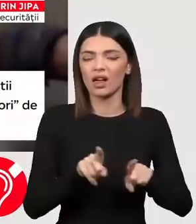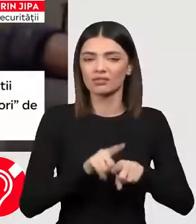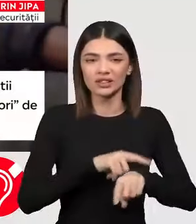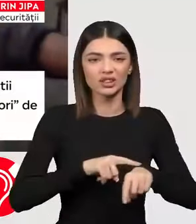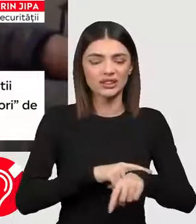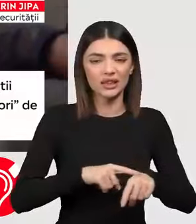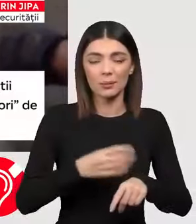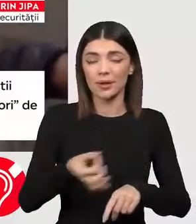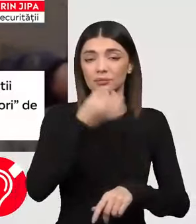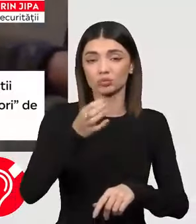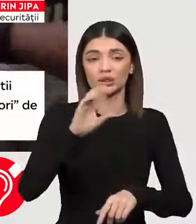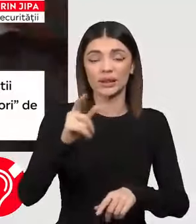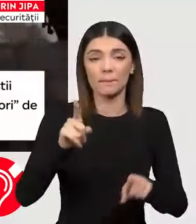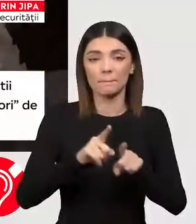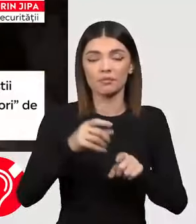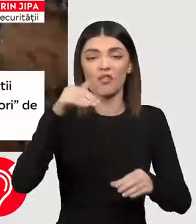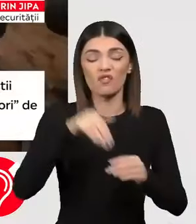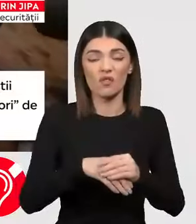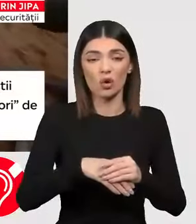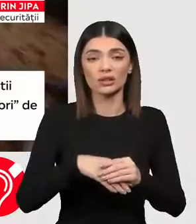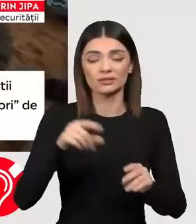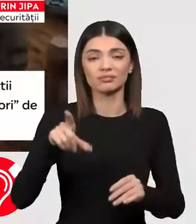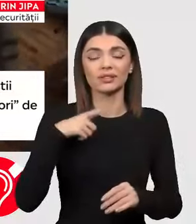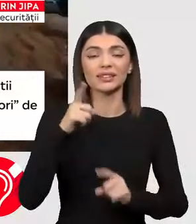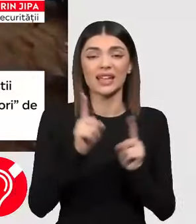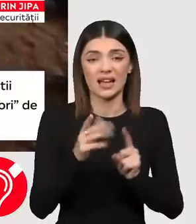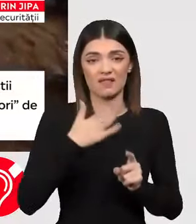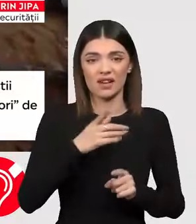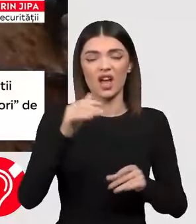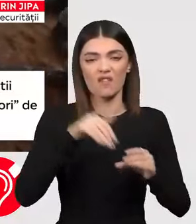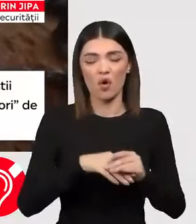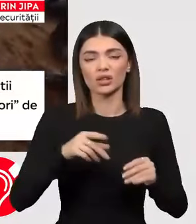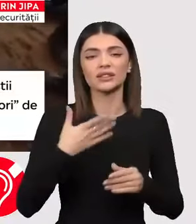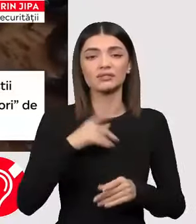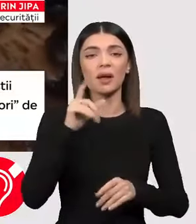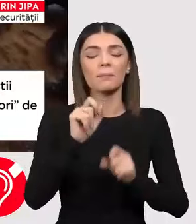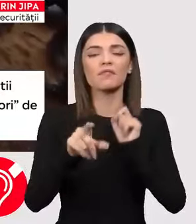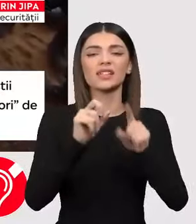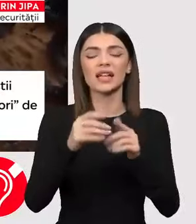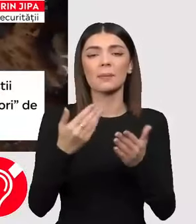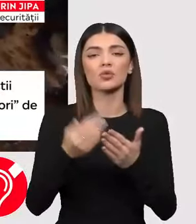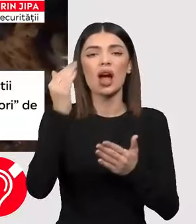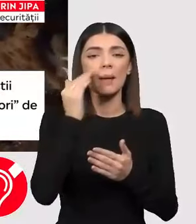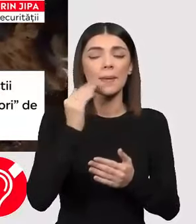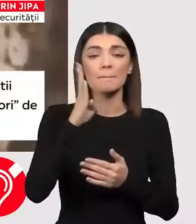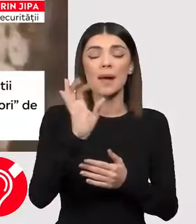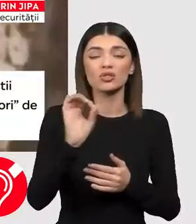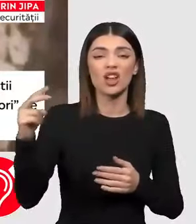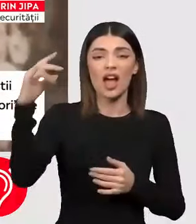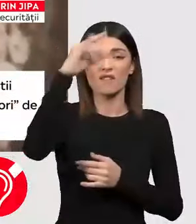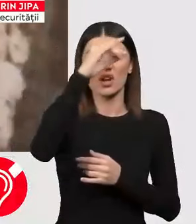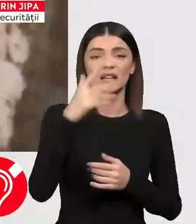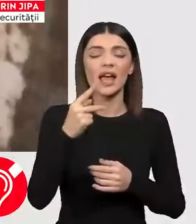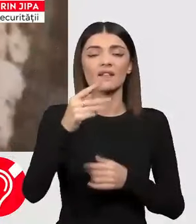condiționează acest vot prin vânzarea de către Statele Unite a 40 de avioane F-16